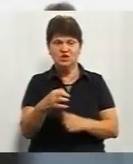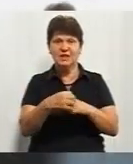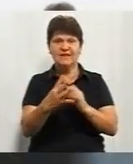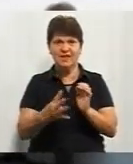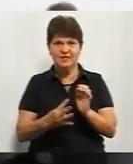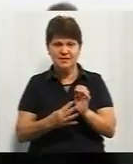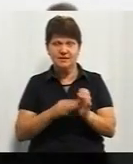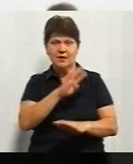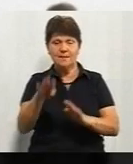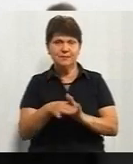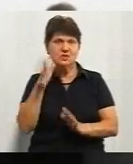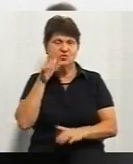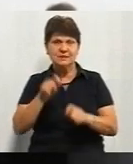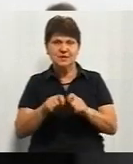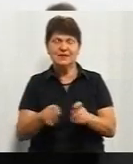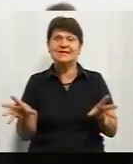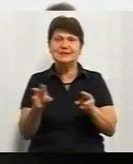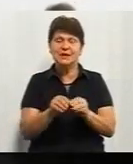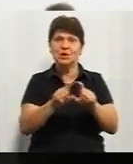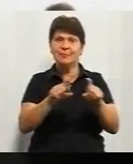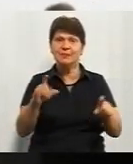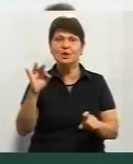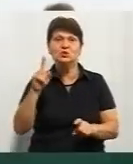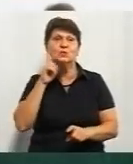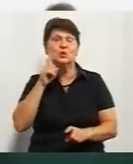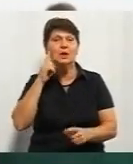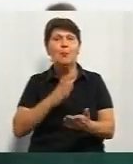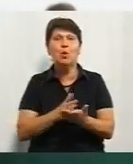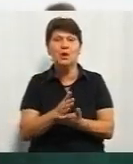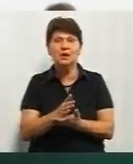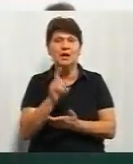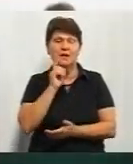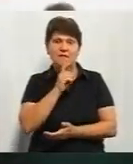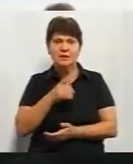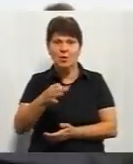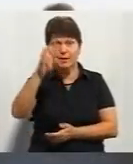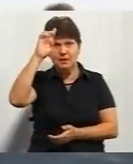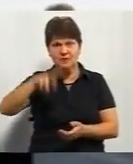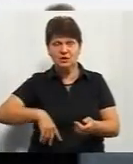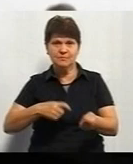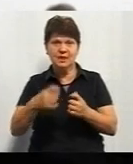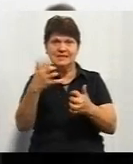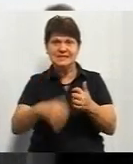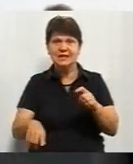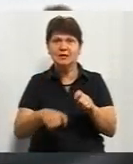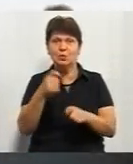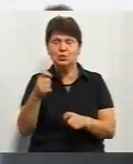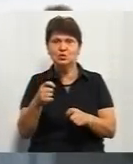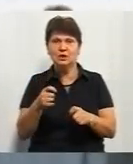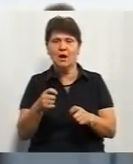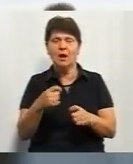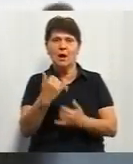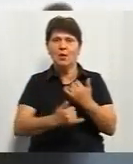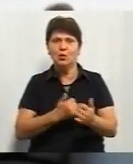-го під час перевірки спільно з Департаментом соціальної і молодіжної політики Вінницької облдержадміністрації серед порушень утримання